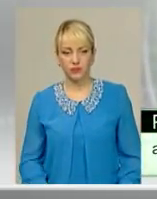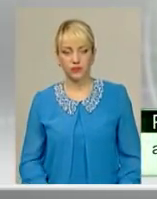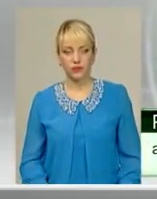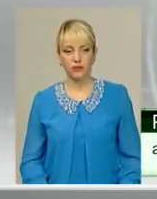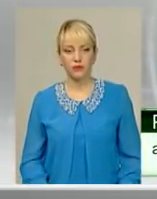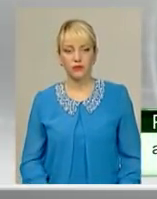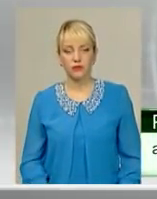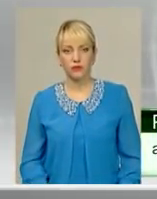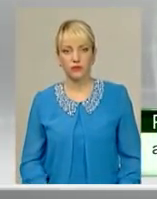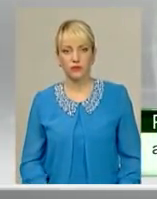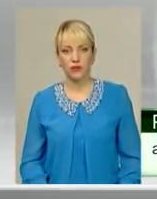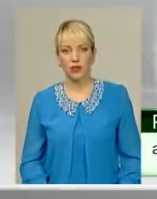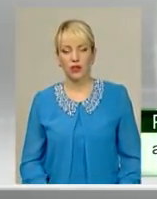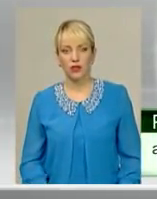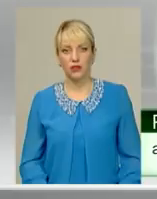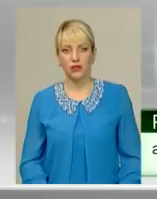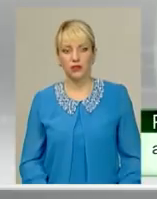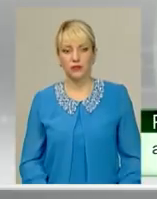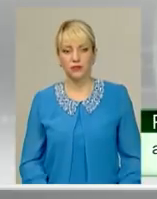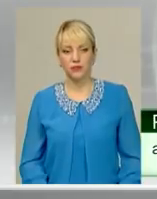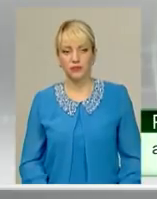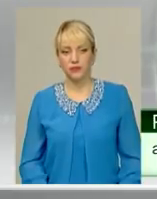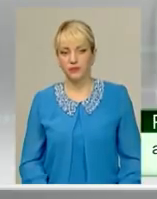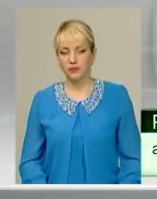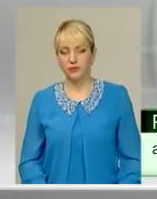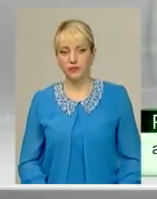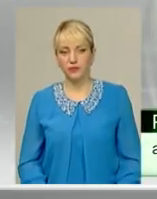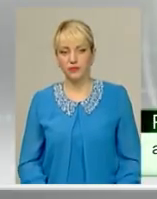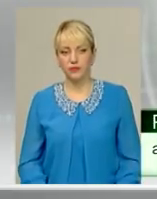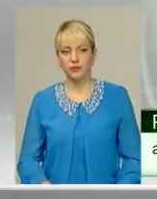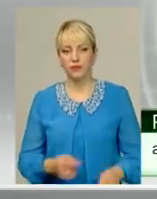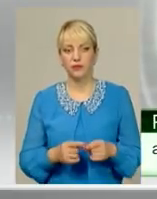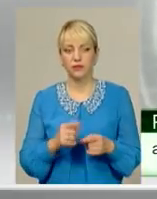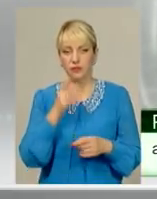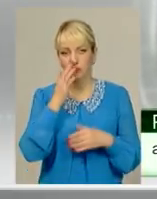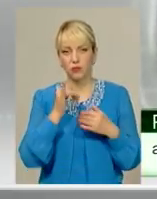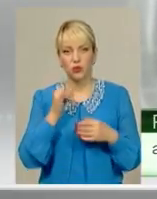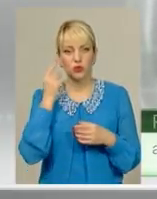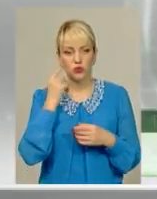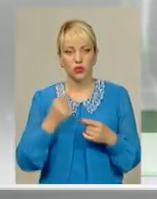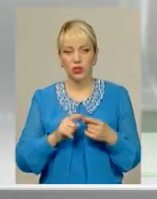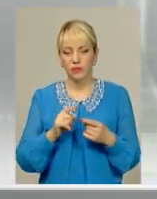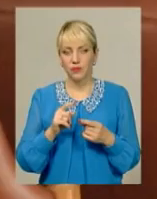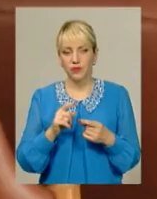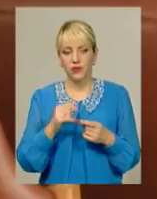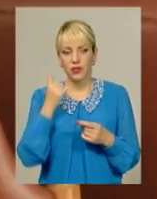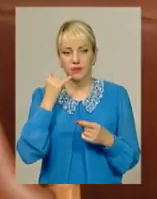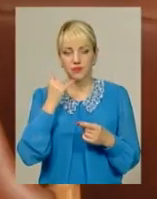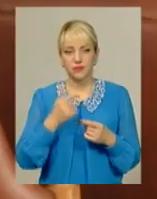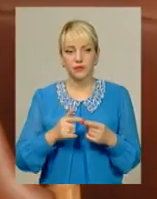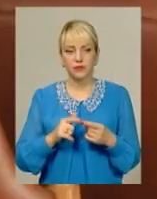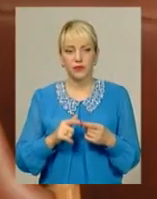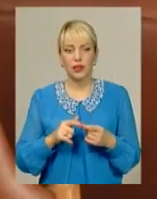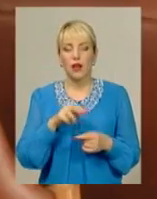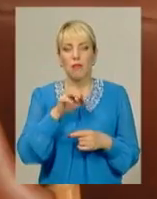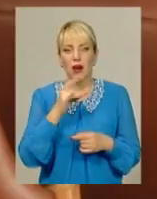високі посади, тому числі вищої кваліфікаційної комісії чи Вищої ради юстиції, діляють люстрації і мають бути вірні. Сам Анатолій